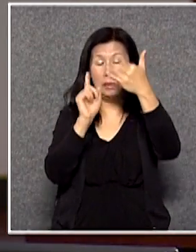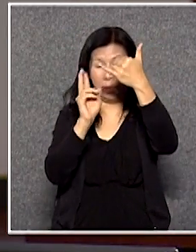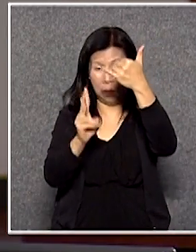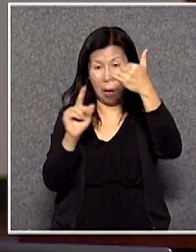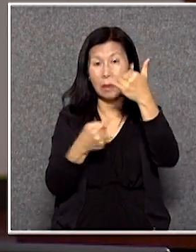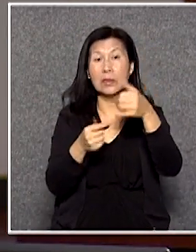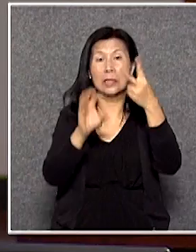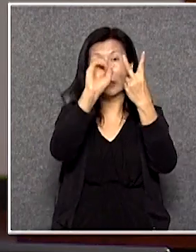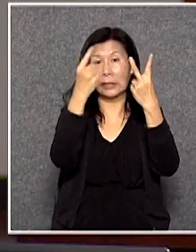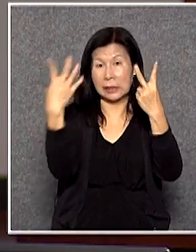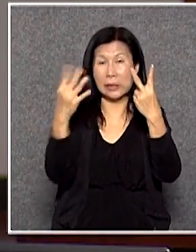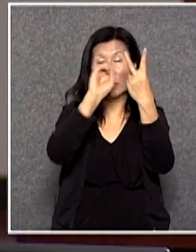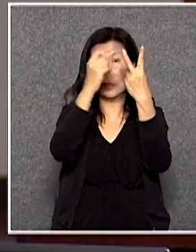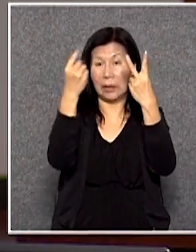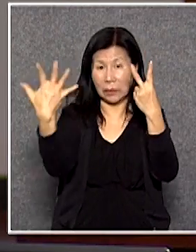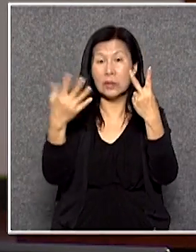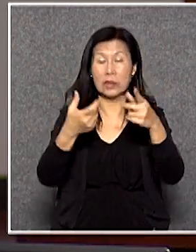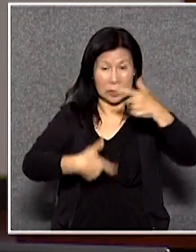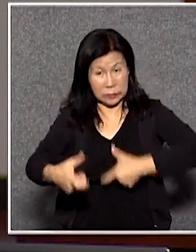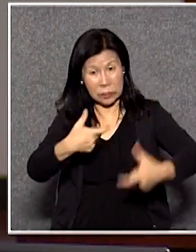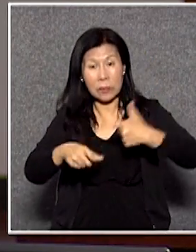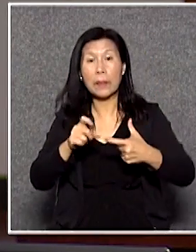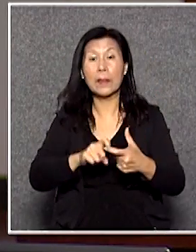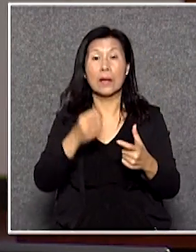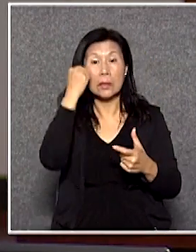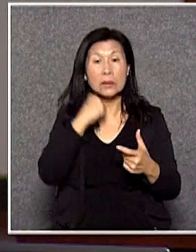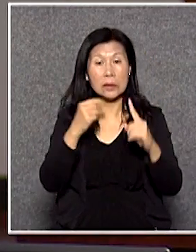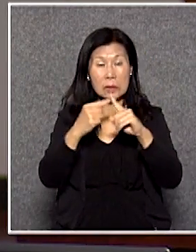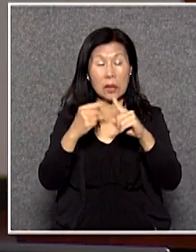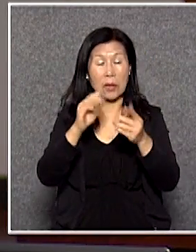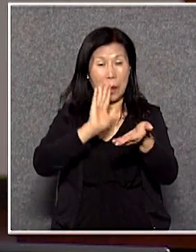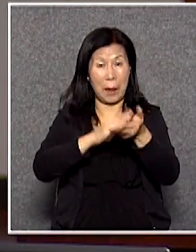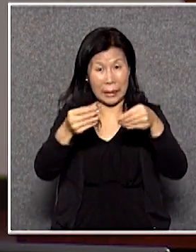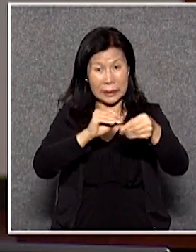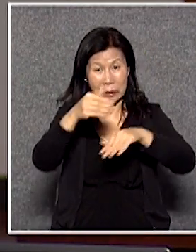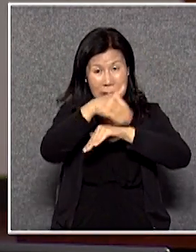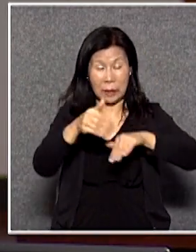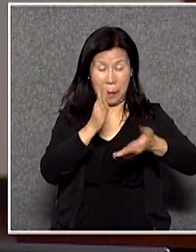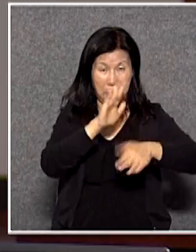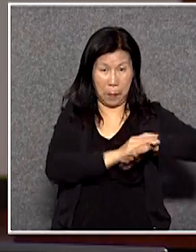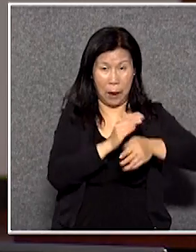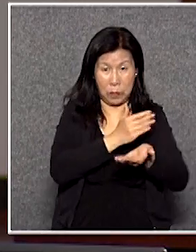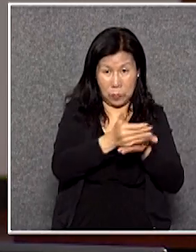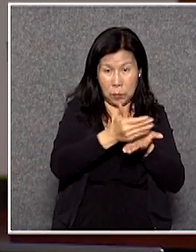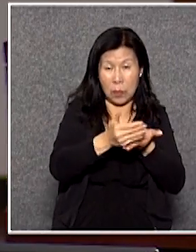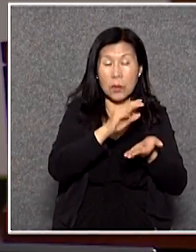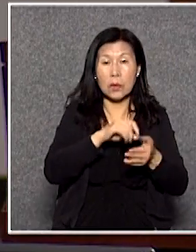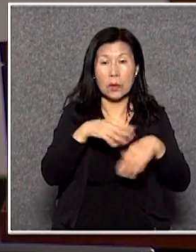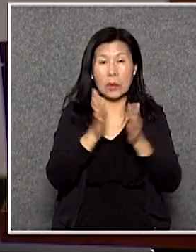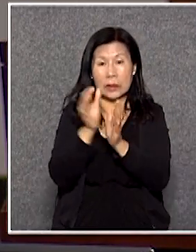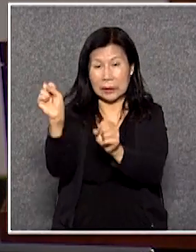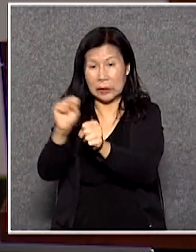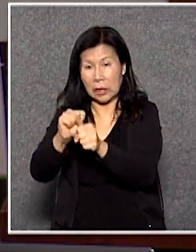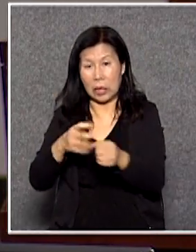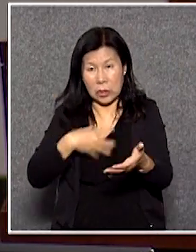15年度開支預算中將這個長者醫療券計劃預留撥款的時候就沒有多加留